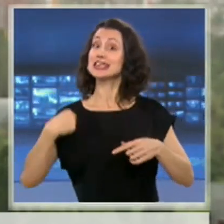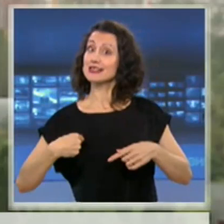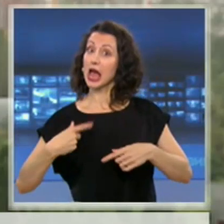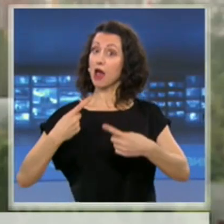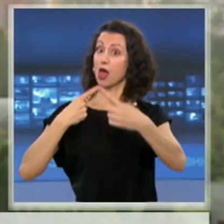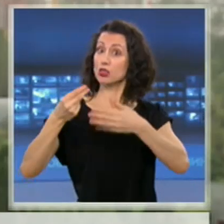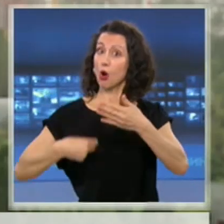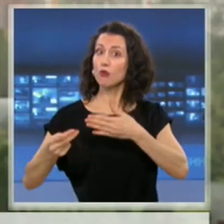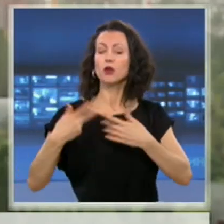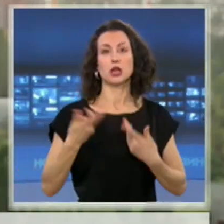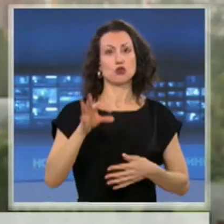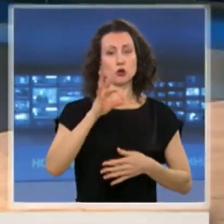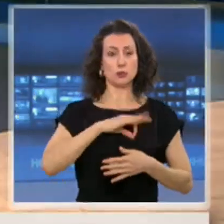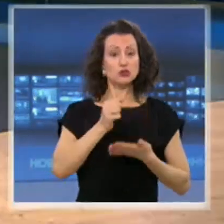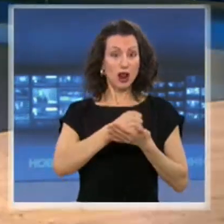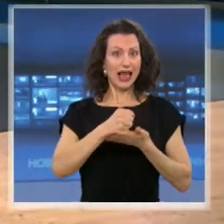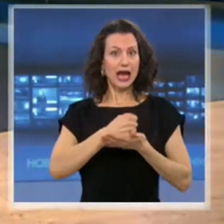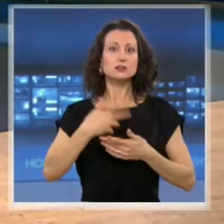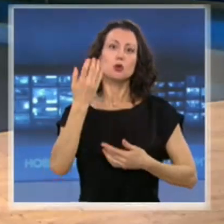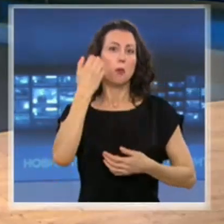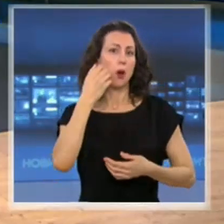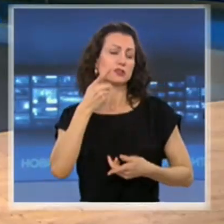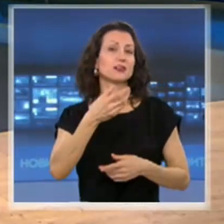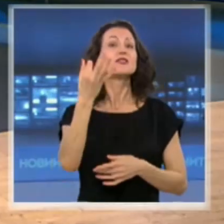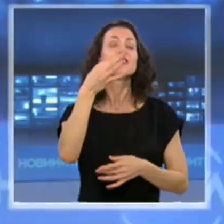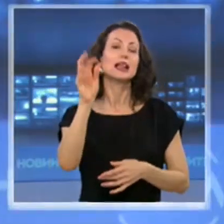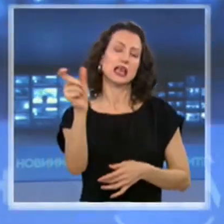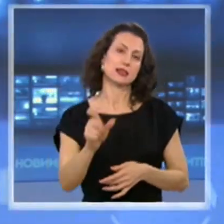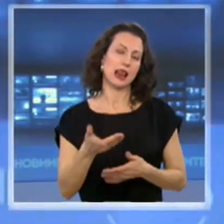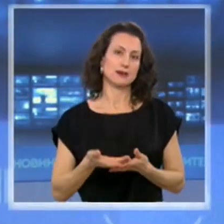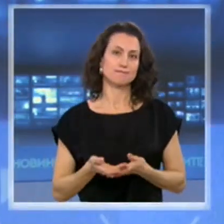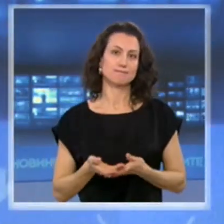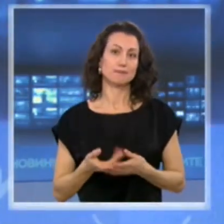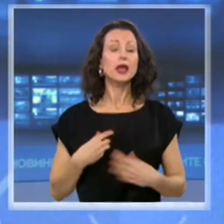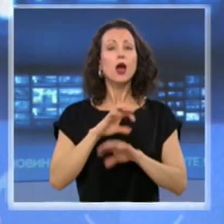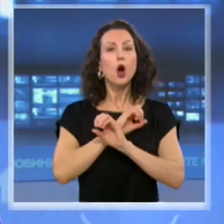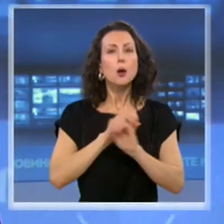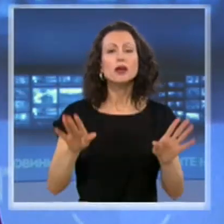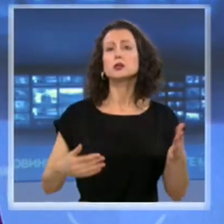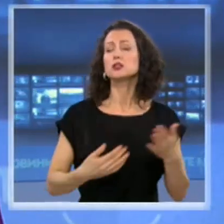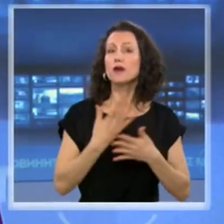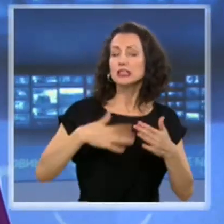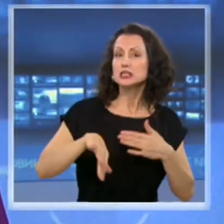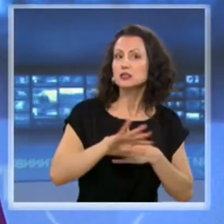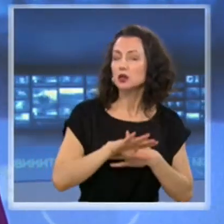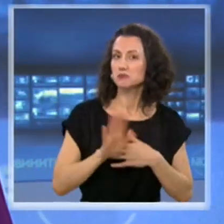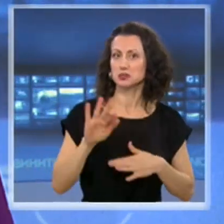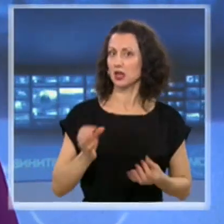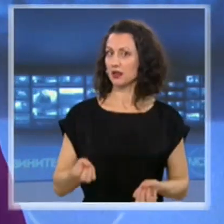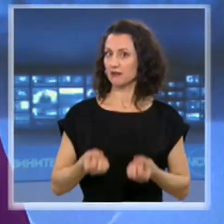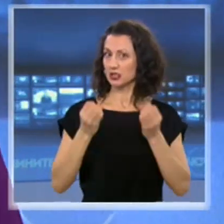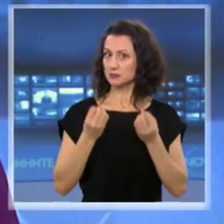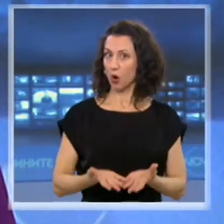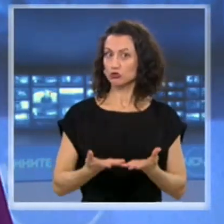Италия и Франция. Информация на Благойци Целков. Благодарим. Обявяването на новата ситуация стана възможно след като